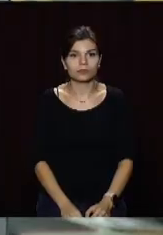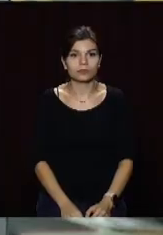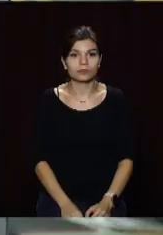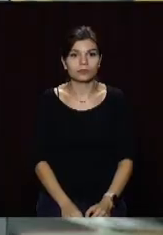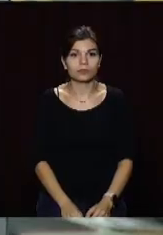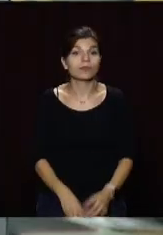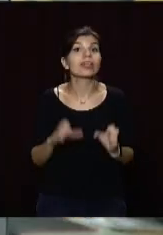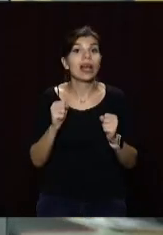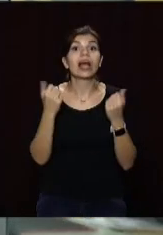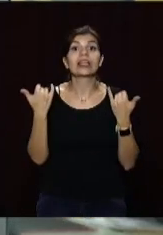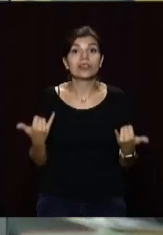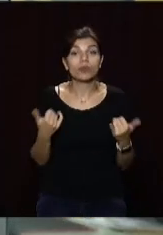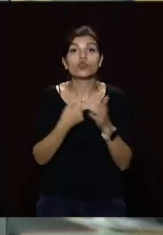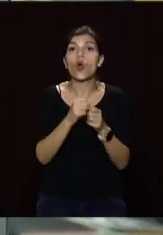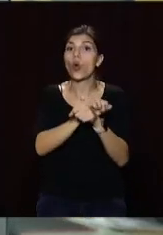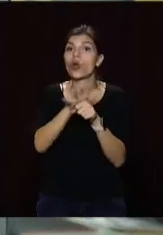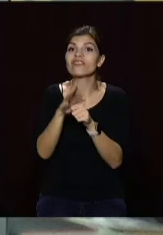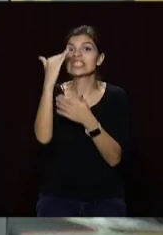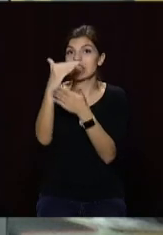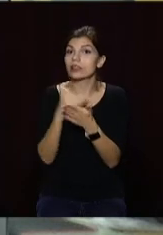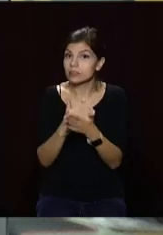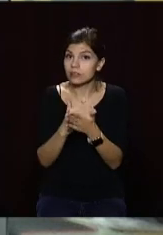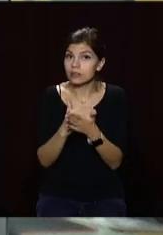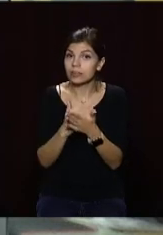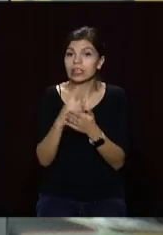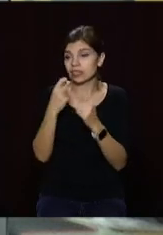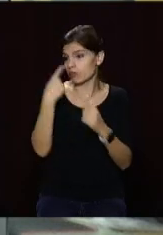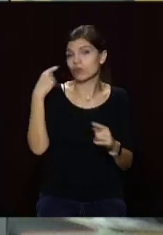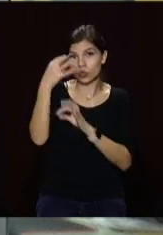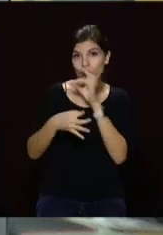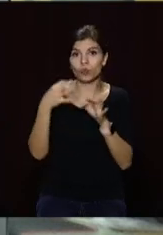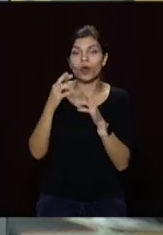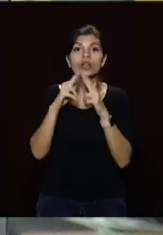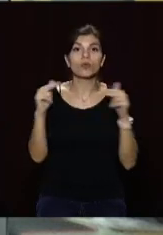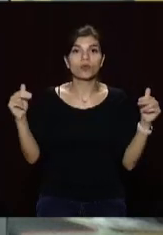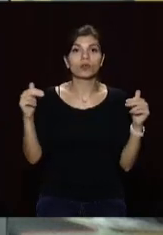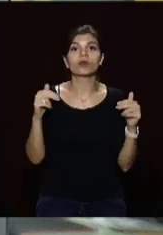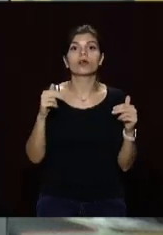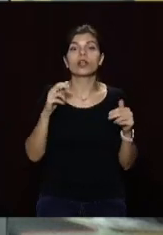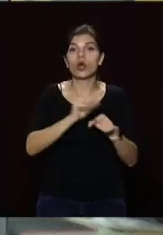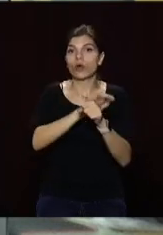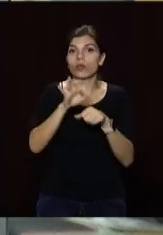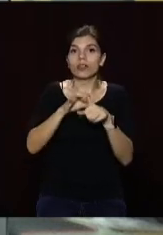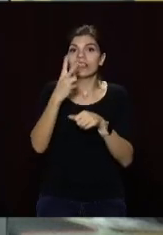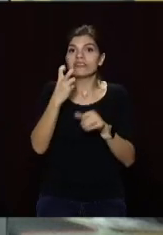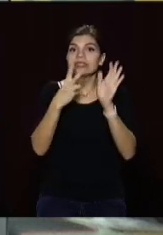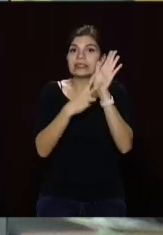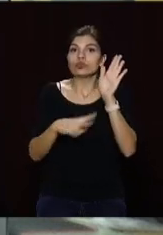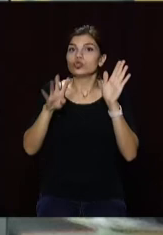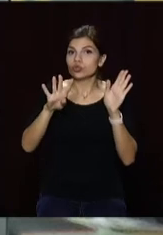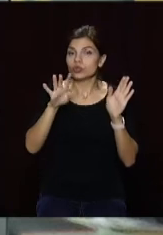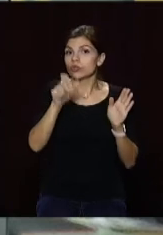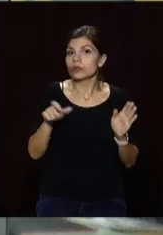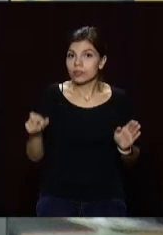А тепер до коронавірусної статистики. За минулу добу на Дніпропетровщині на ковід захворіли 274